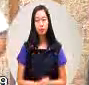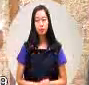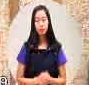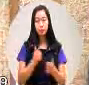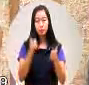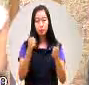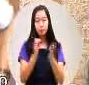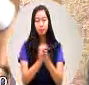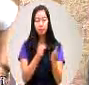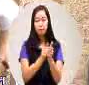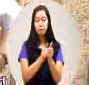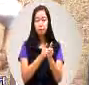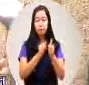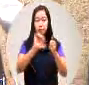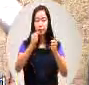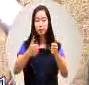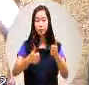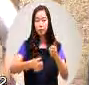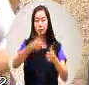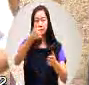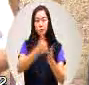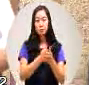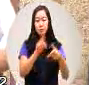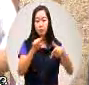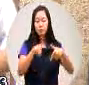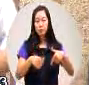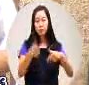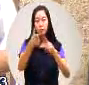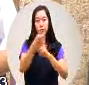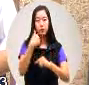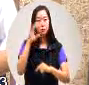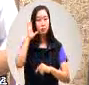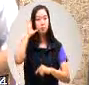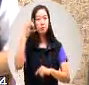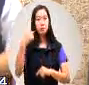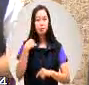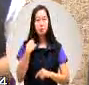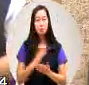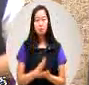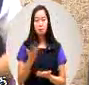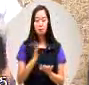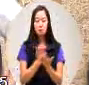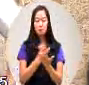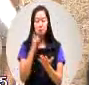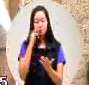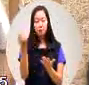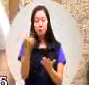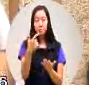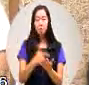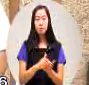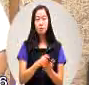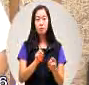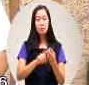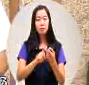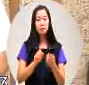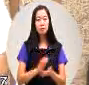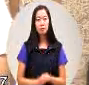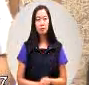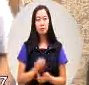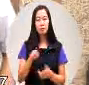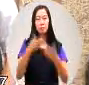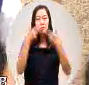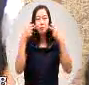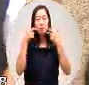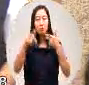谢谢副委员长谢谢是唐大刚刚听军一席话圣读万军书确实你对原住民的